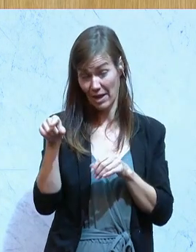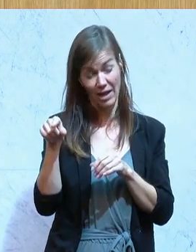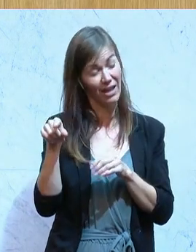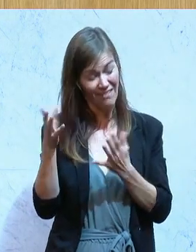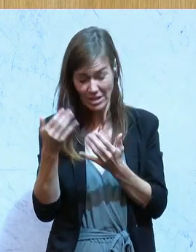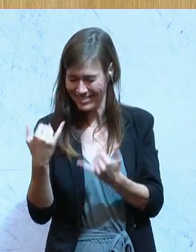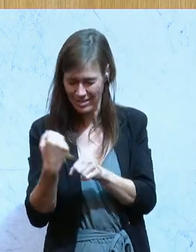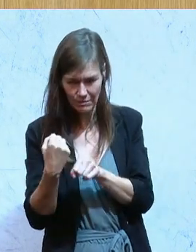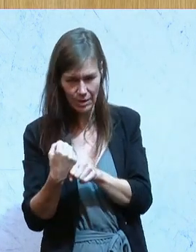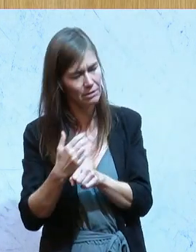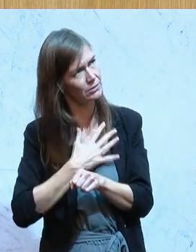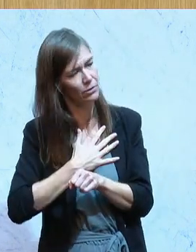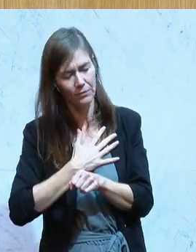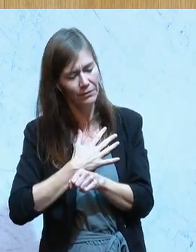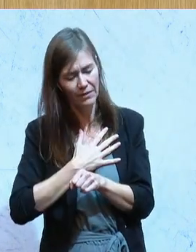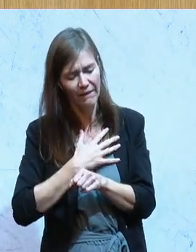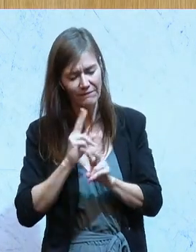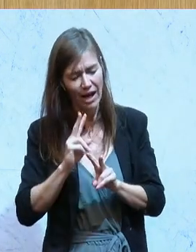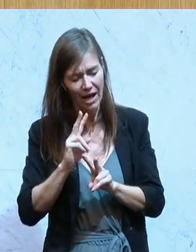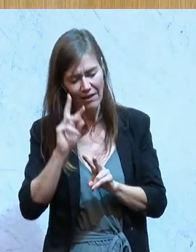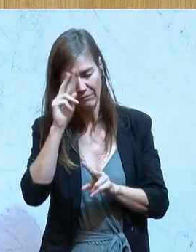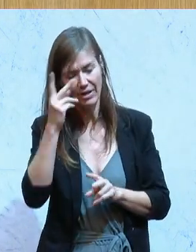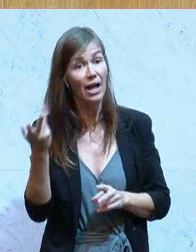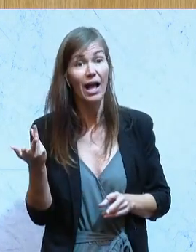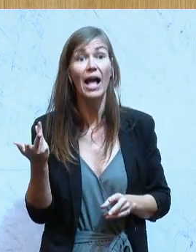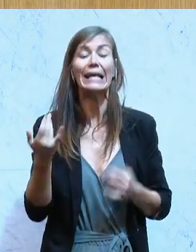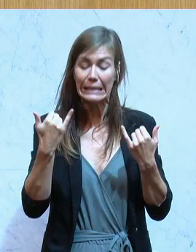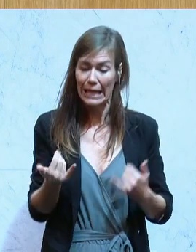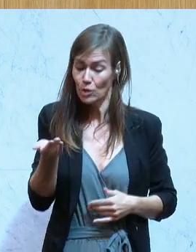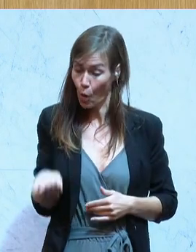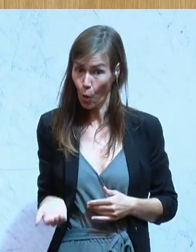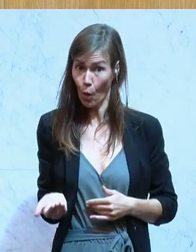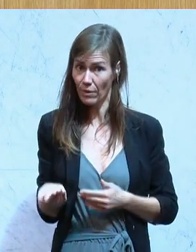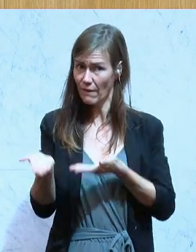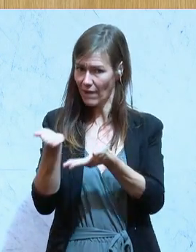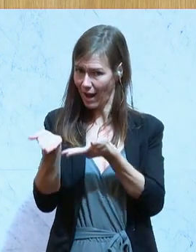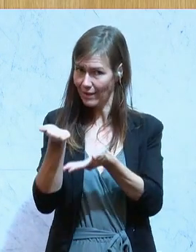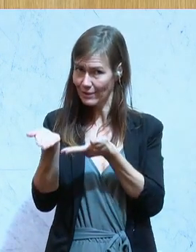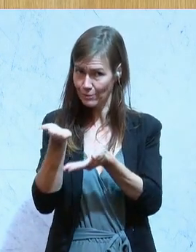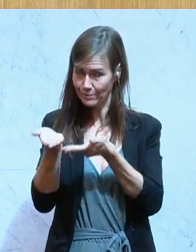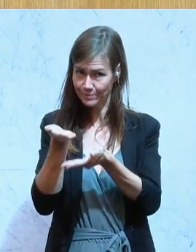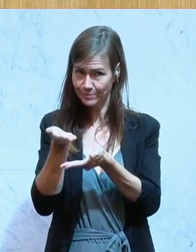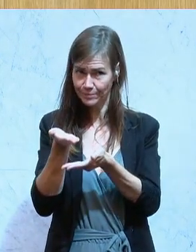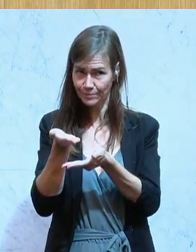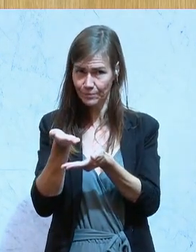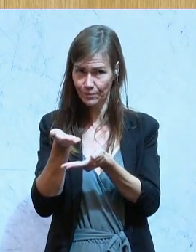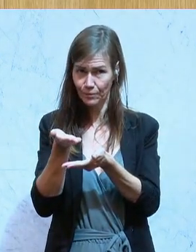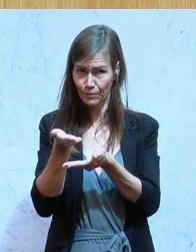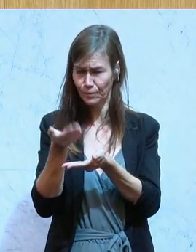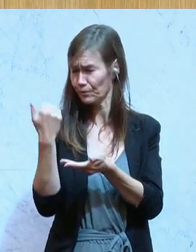Lohnverhandlungen stattfinden. Es finden jetzt die Lohnverhandlungen statt. Und die Benchmark, die es seit